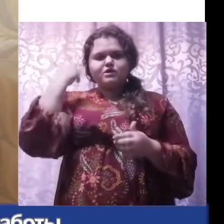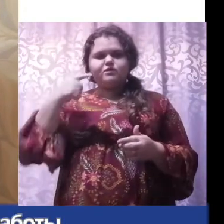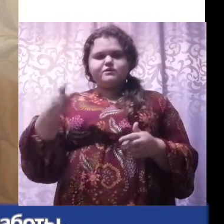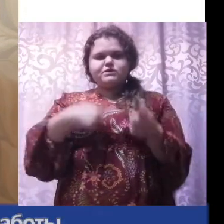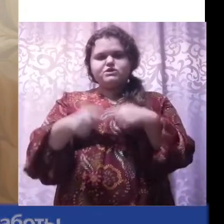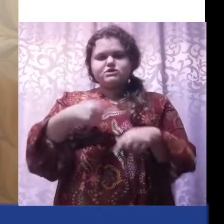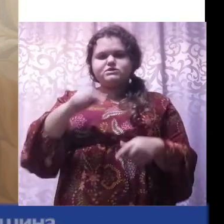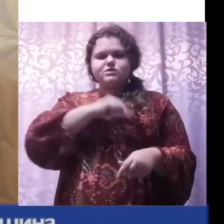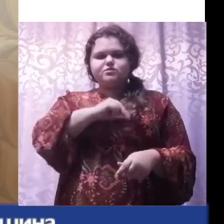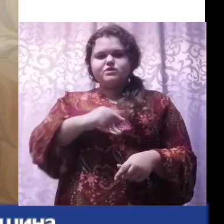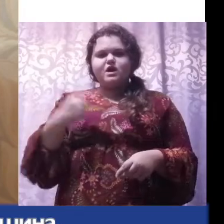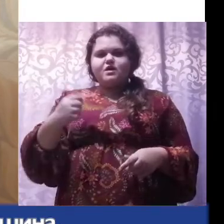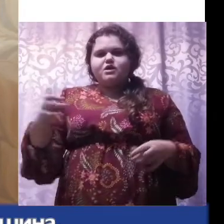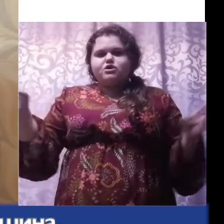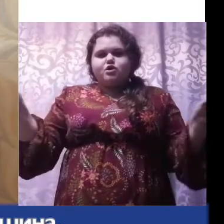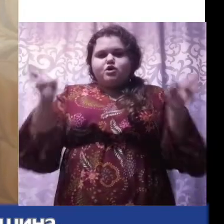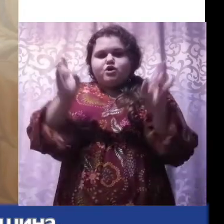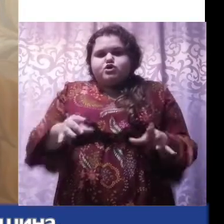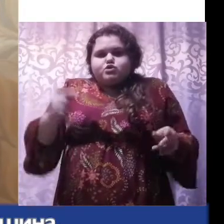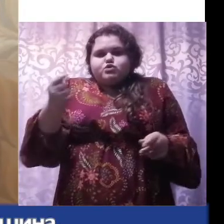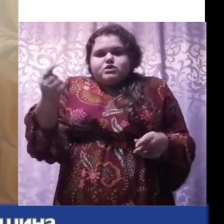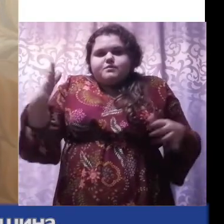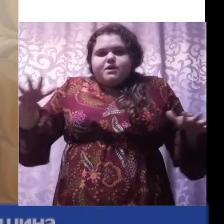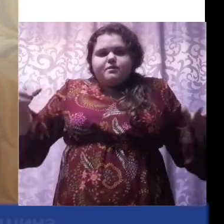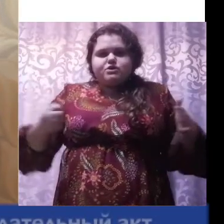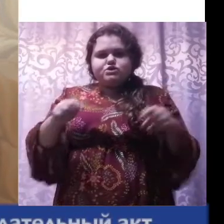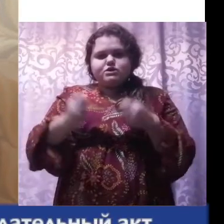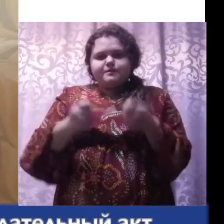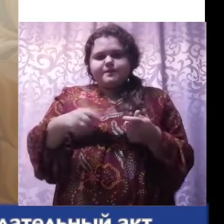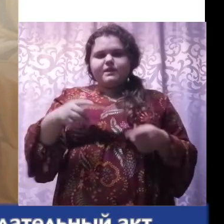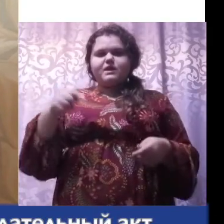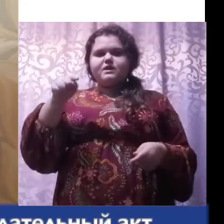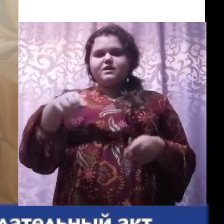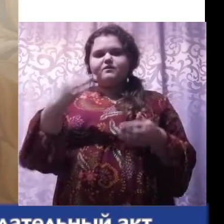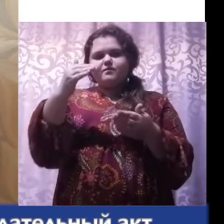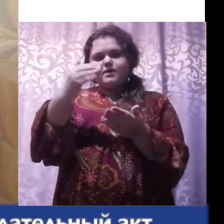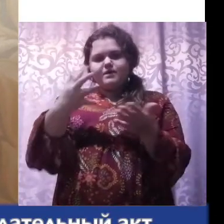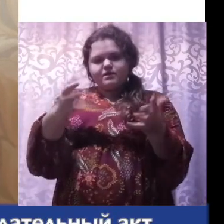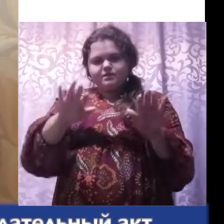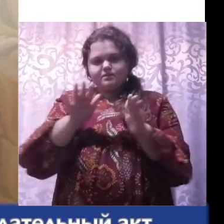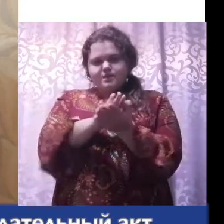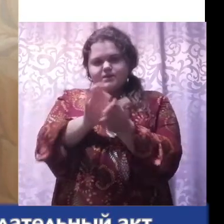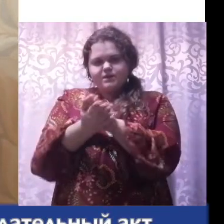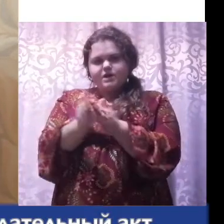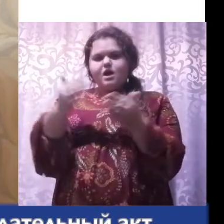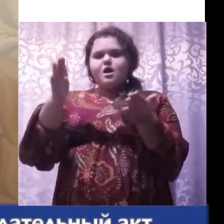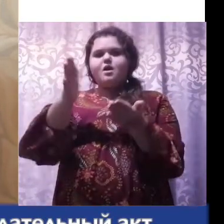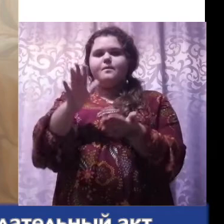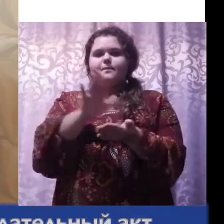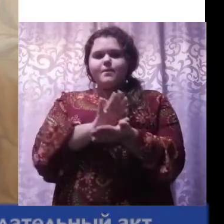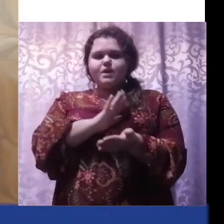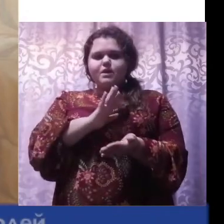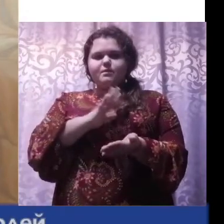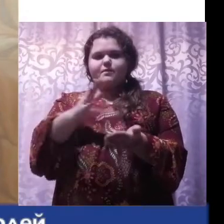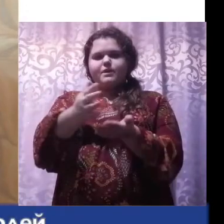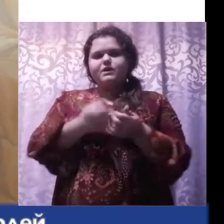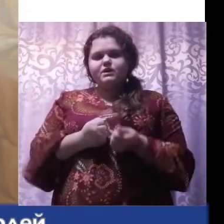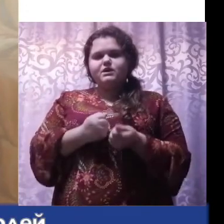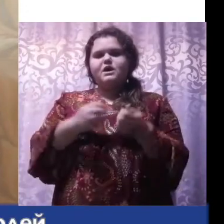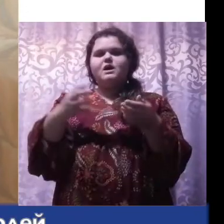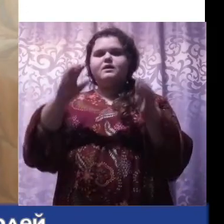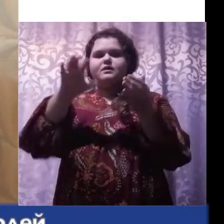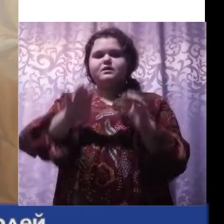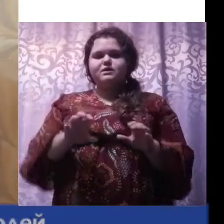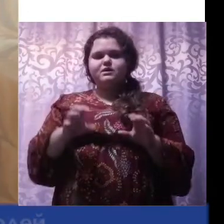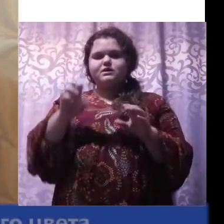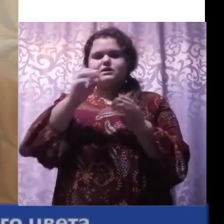возвращался с работы, однажды чуть не сбила машина. И с этого момента был принят законодательный акт, что трости